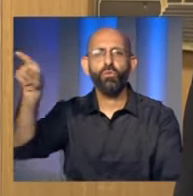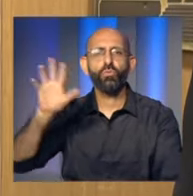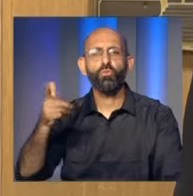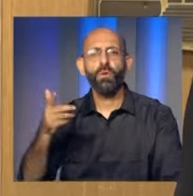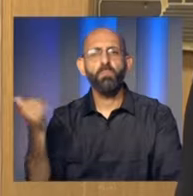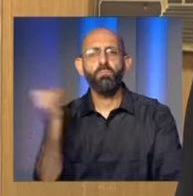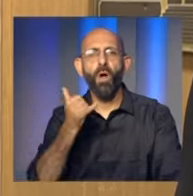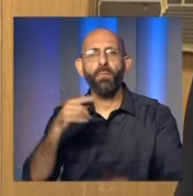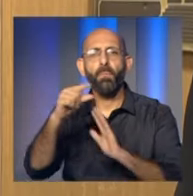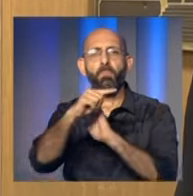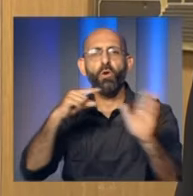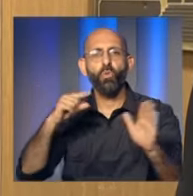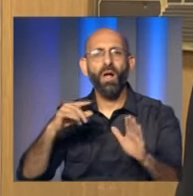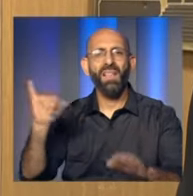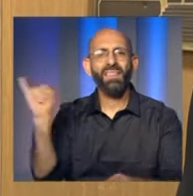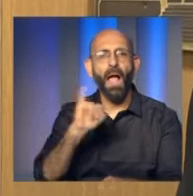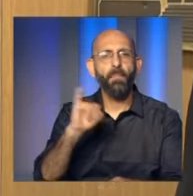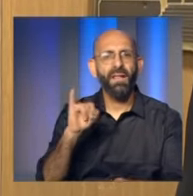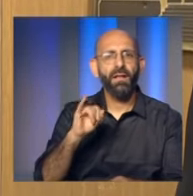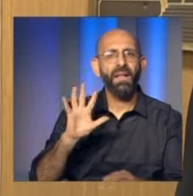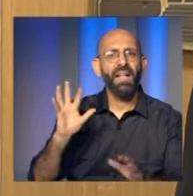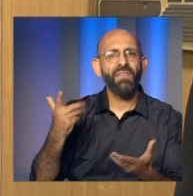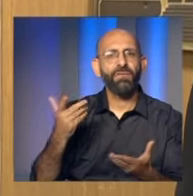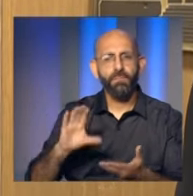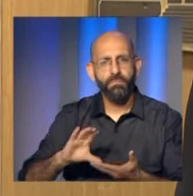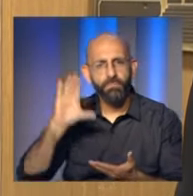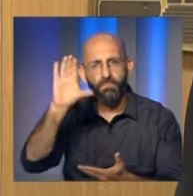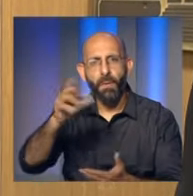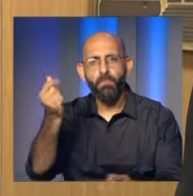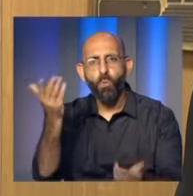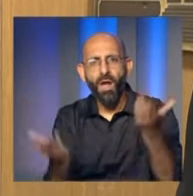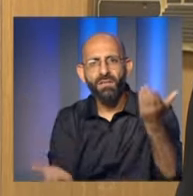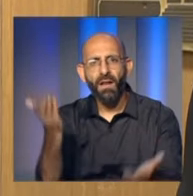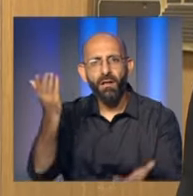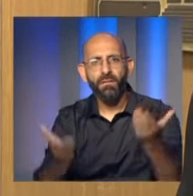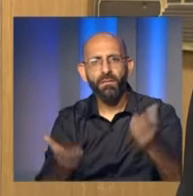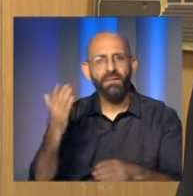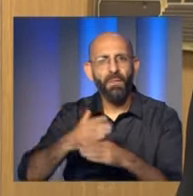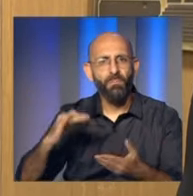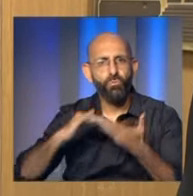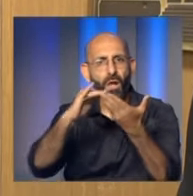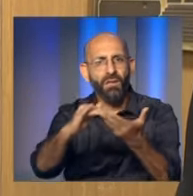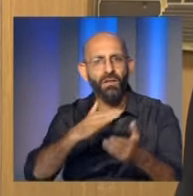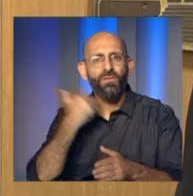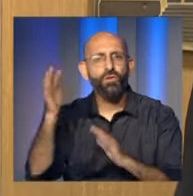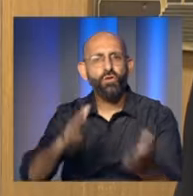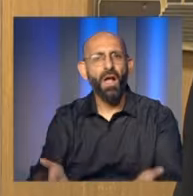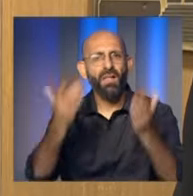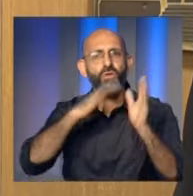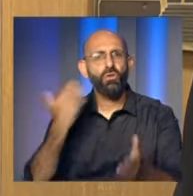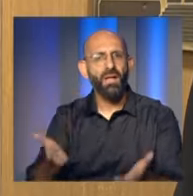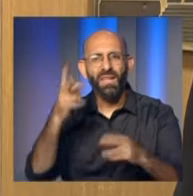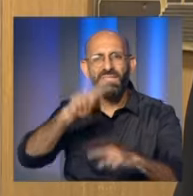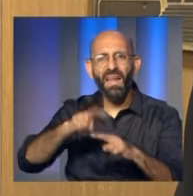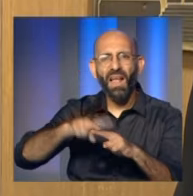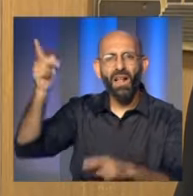إلى رئيس الحكومة نجيب مقاطي عبر رئاسة مجلس النواب حول مشروعية تأمين اعتمادات من احتياطي الموازنة العامة لتغطية